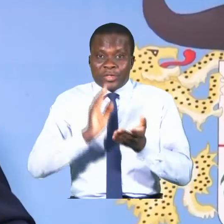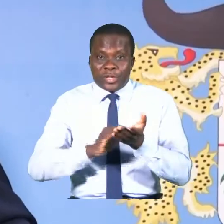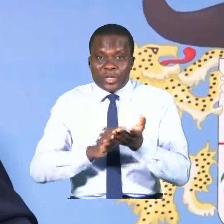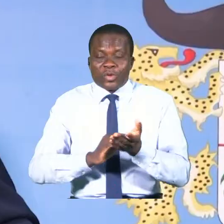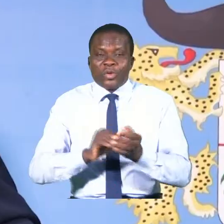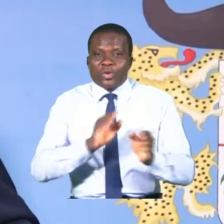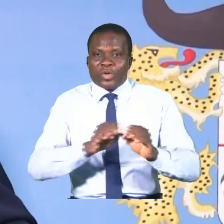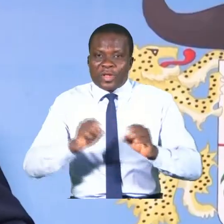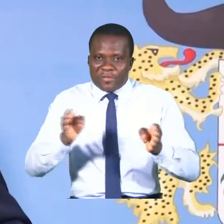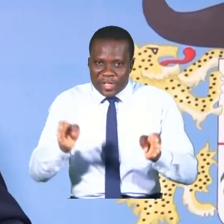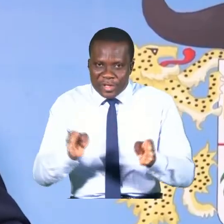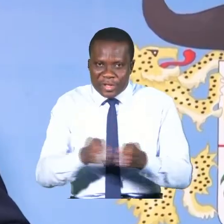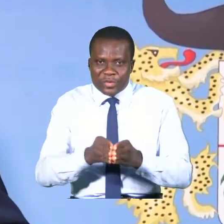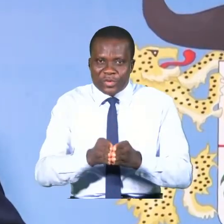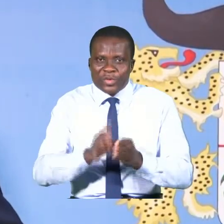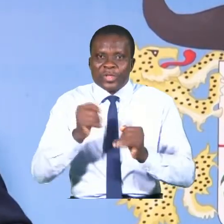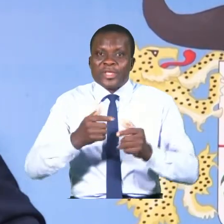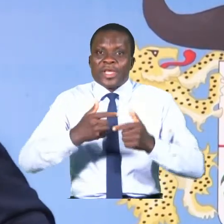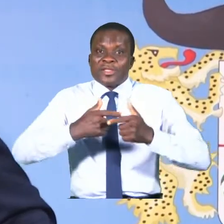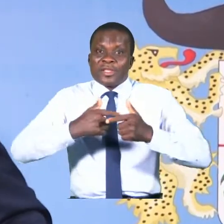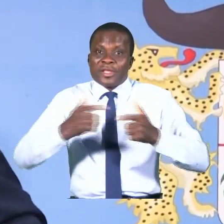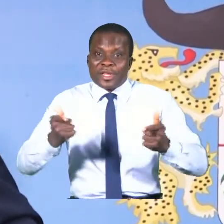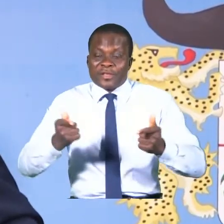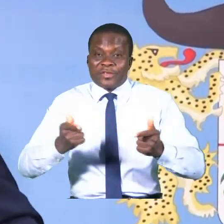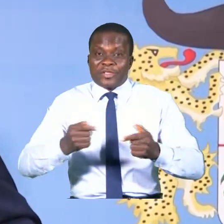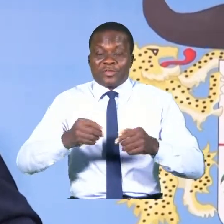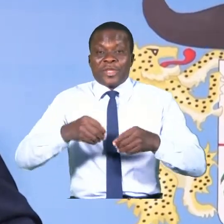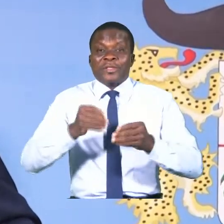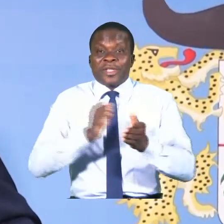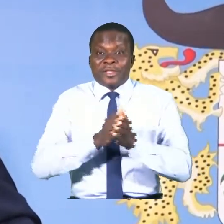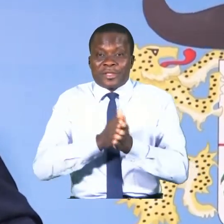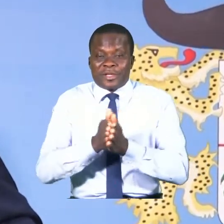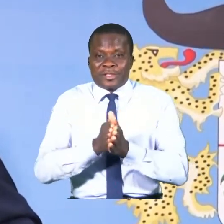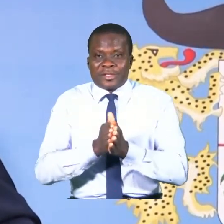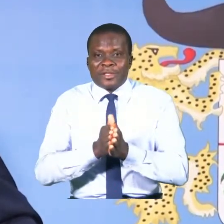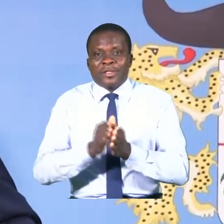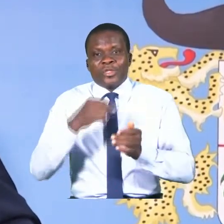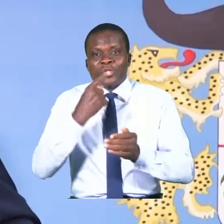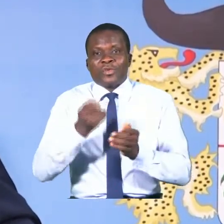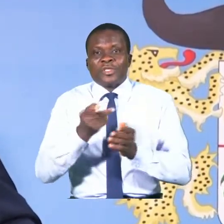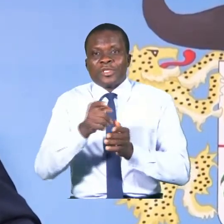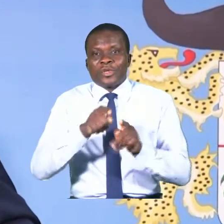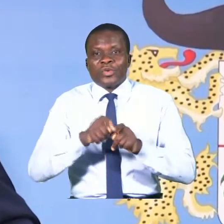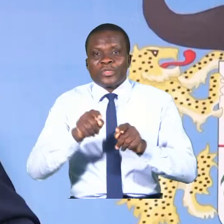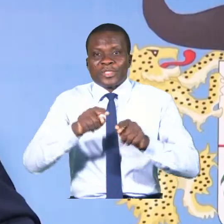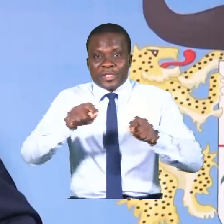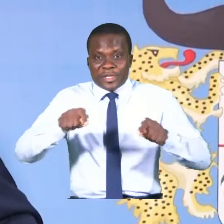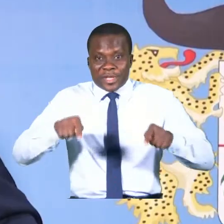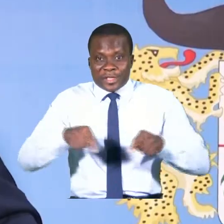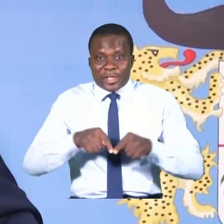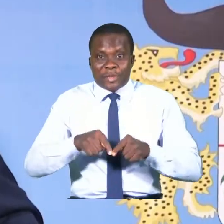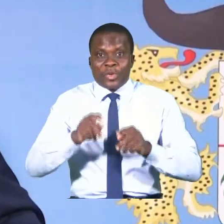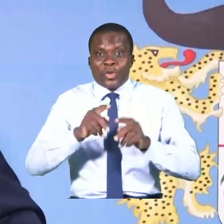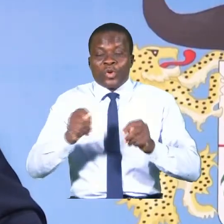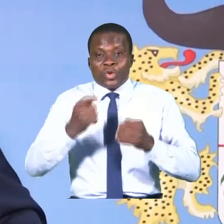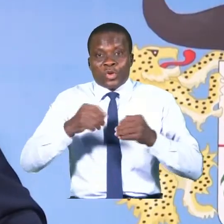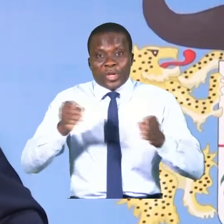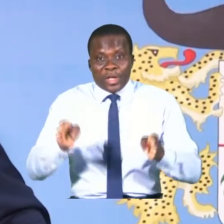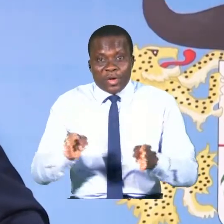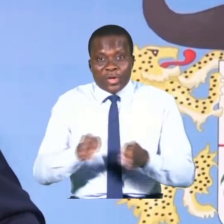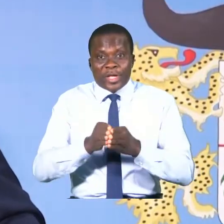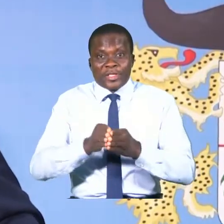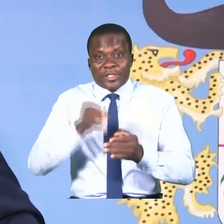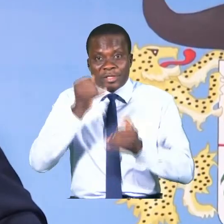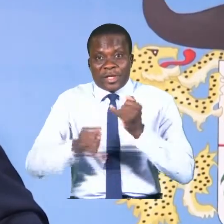table ronde, qui a été largement souscrite. Je vais citer aussi la table ronde que nous avons organisée en fin d'année